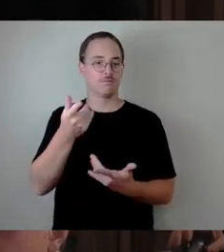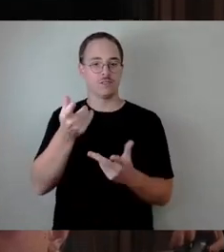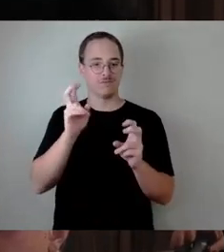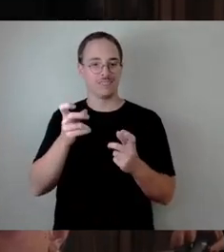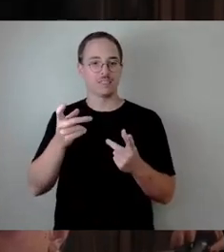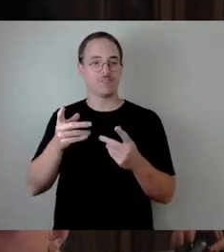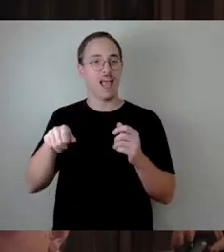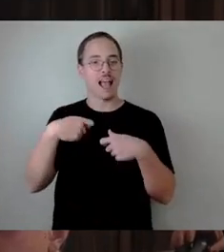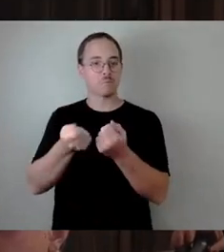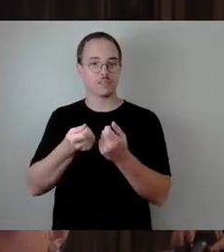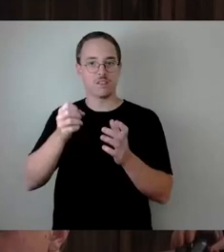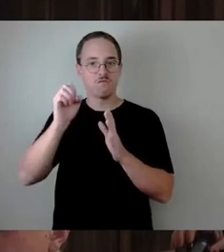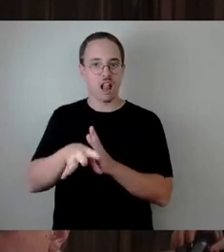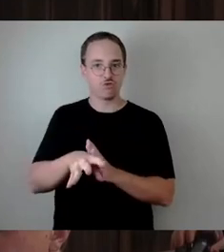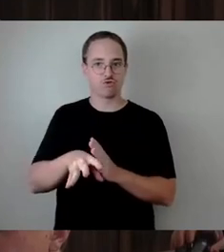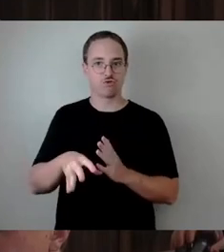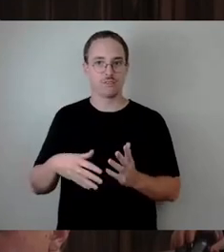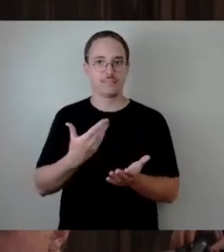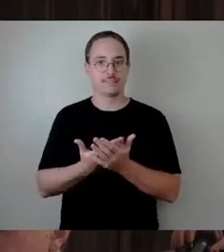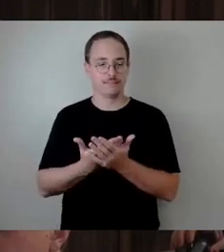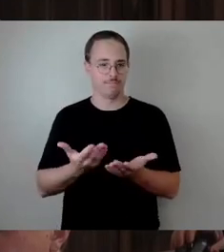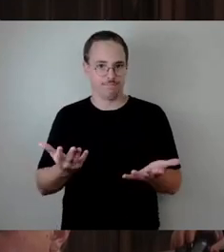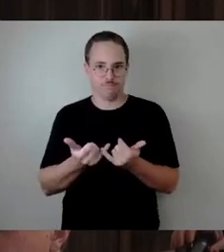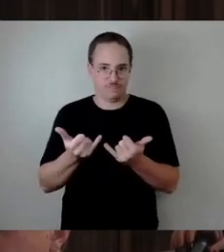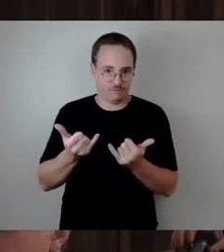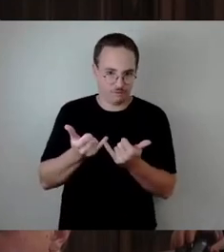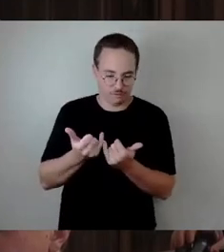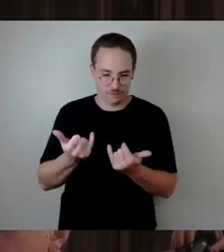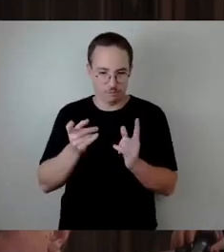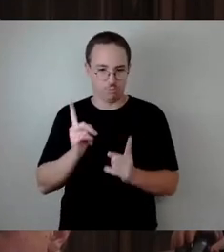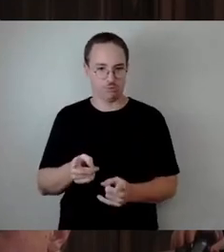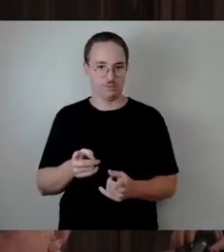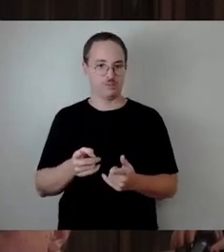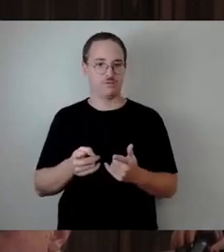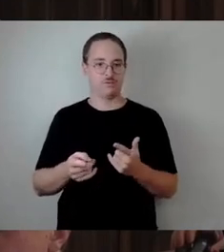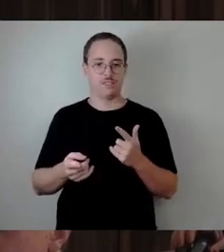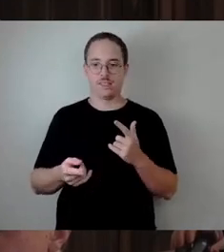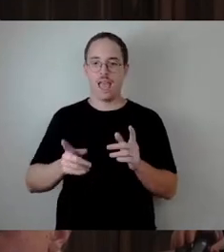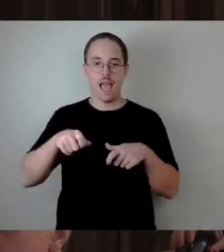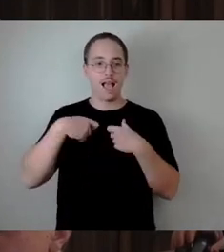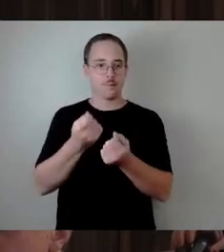angesichts dieser Umstände dennoch sicherstellen, dass zuverlässige und verwertbare Ergebnisse ermittelt werden?